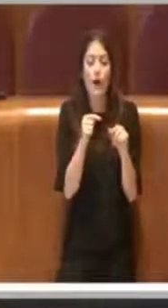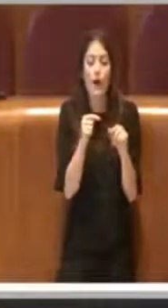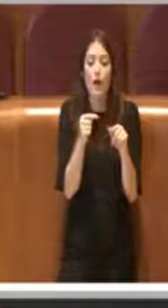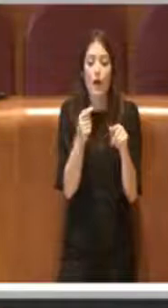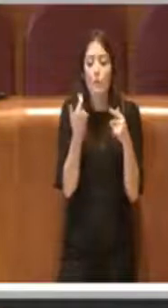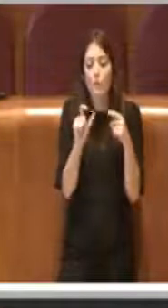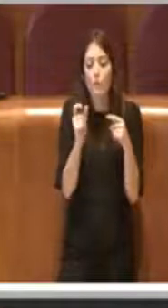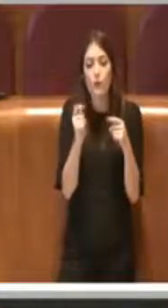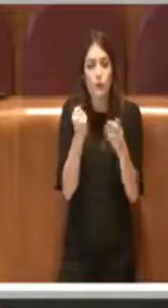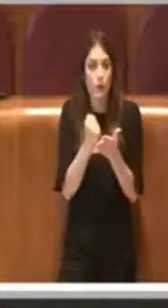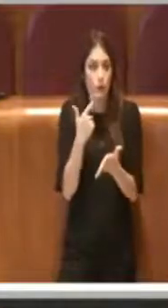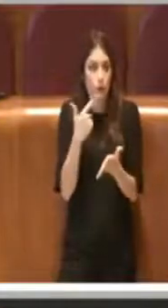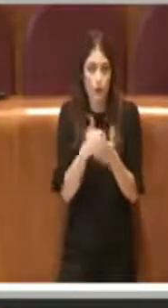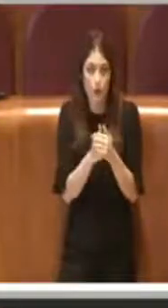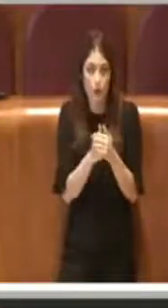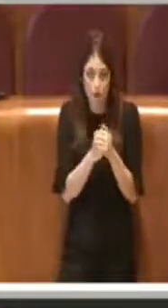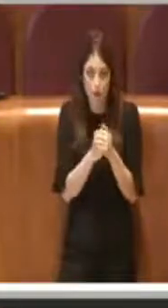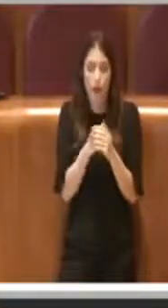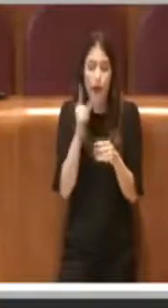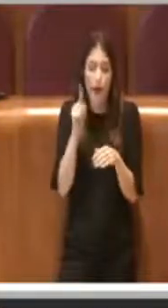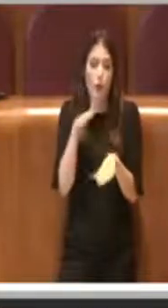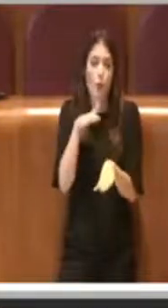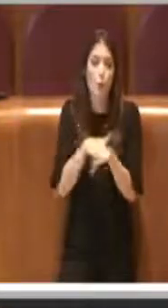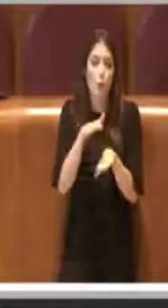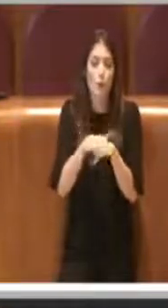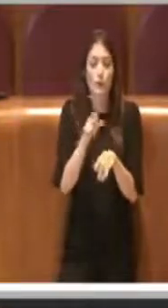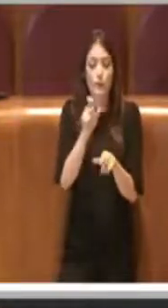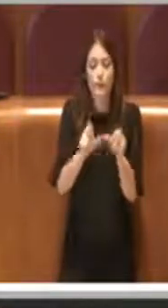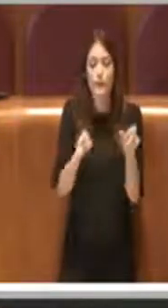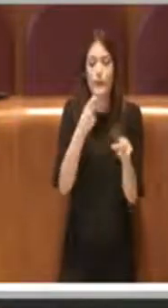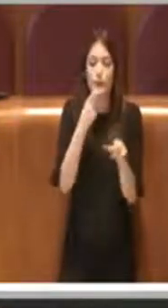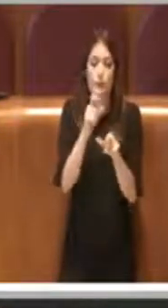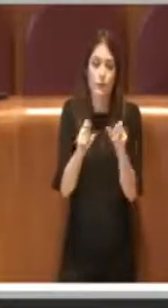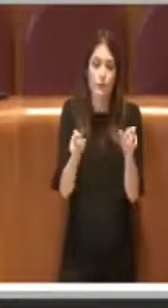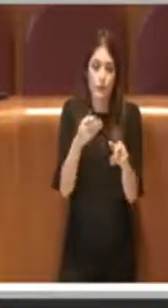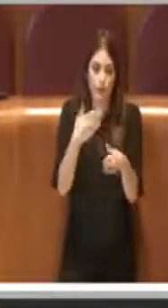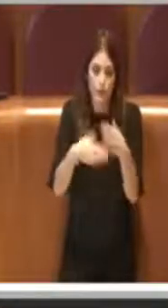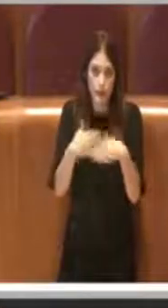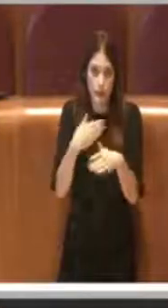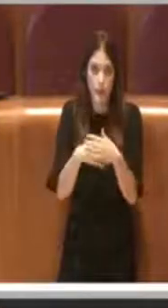tuttora molto importante e utile per i cittadini con disabilità. Grazie.